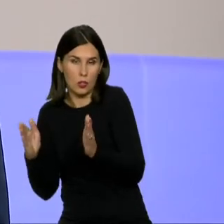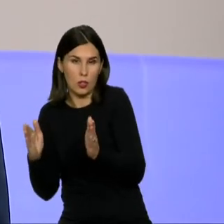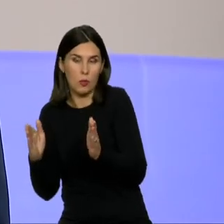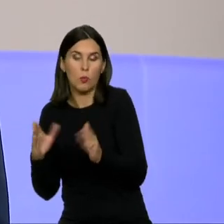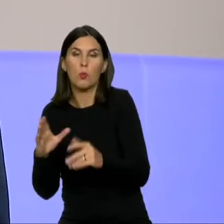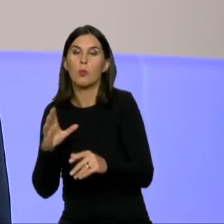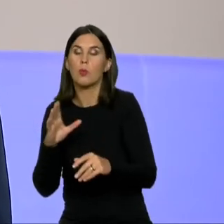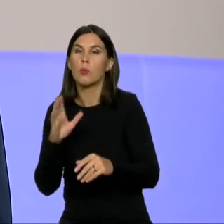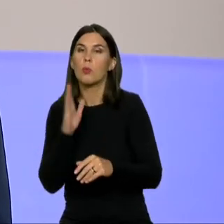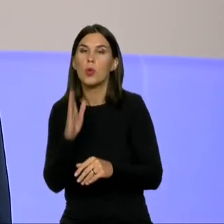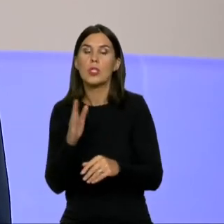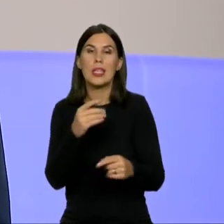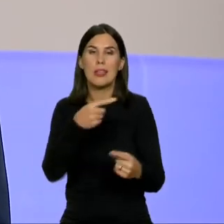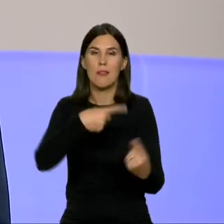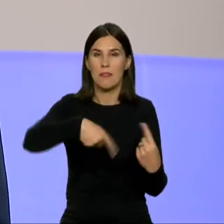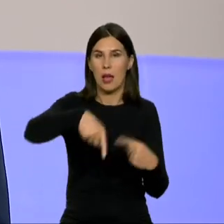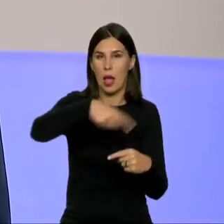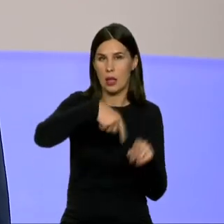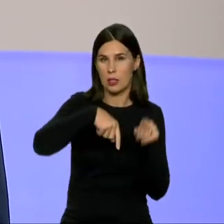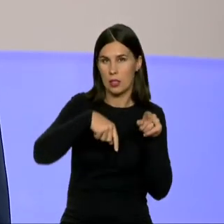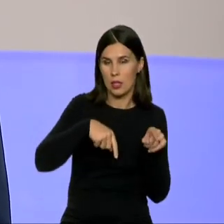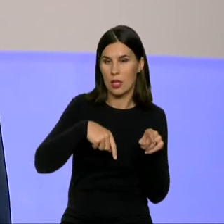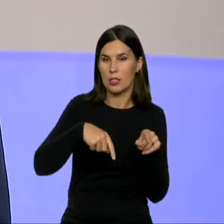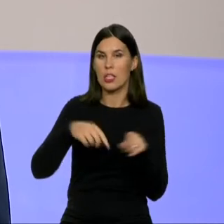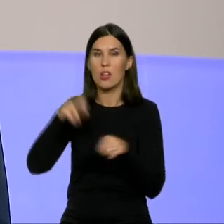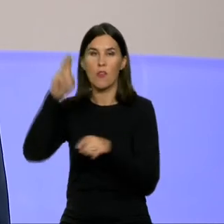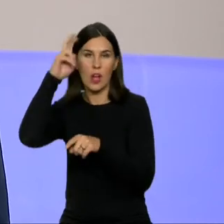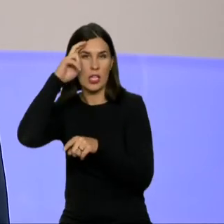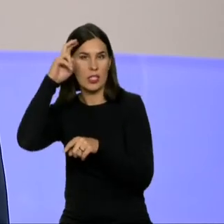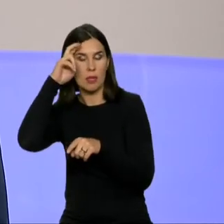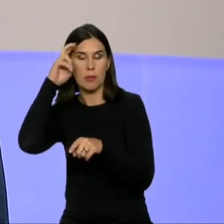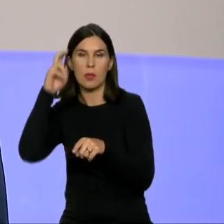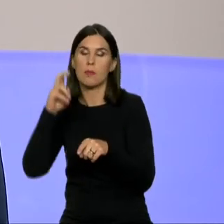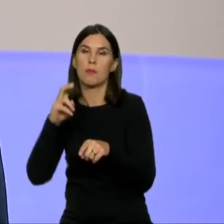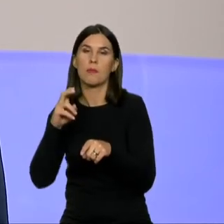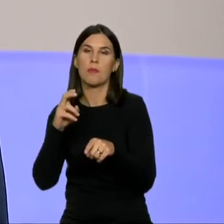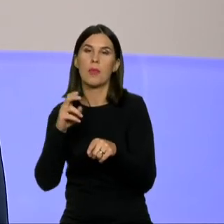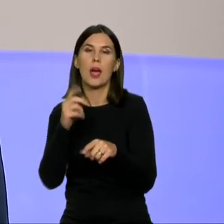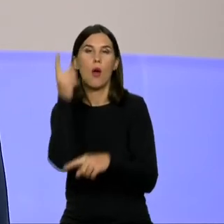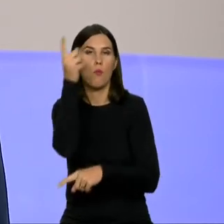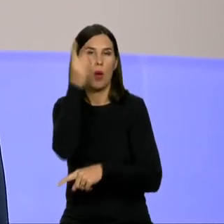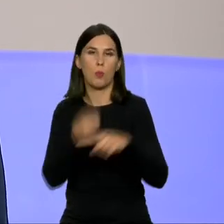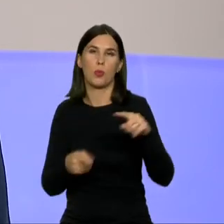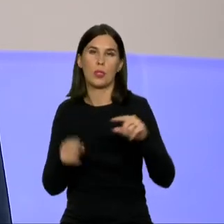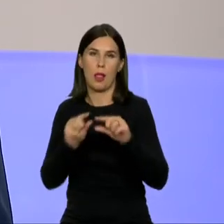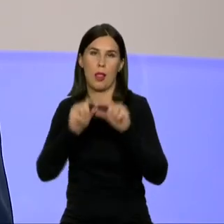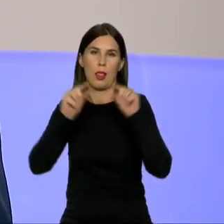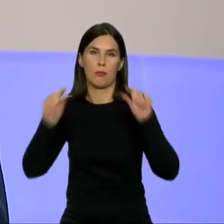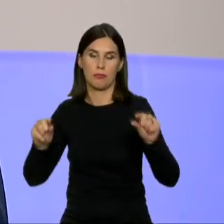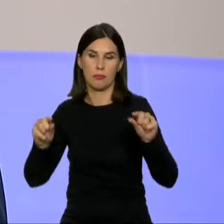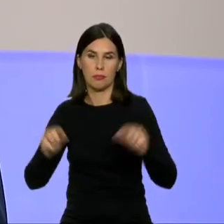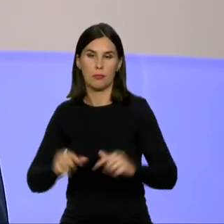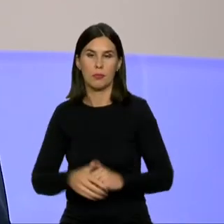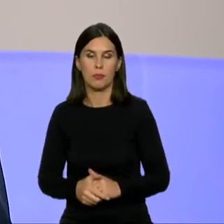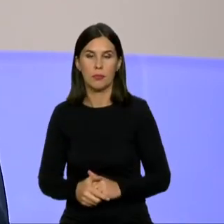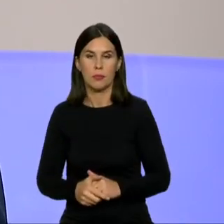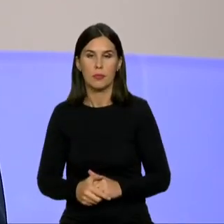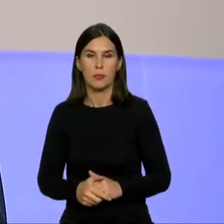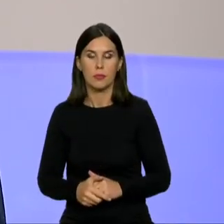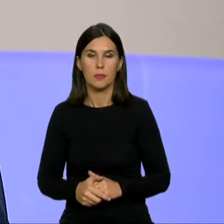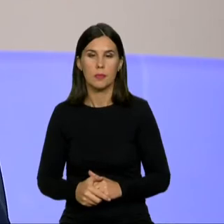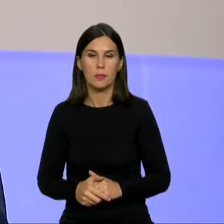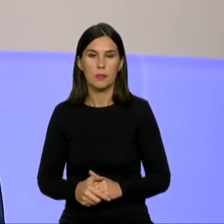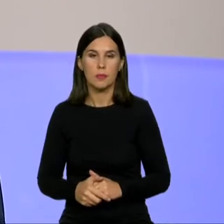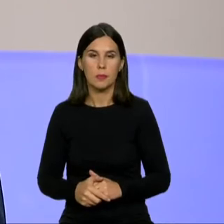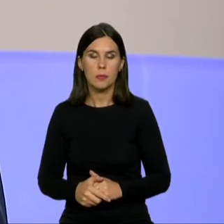tarp verslo ir tarp valstybės pusė per pusė. Ir iš tikrųjų, tai didelė dalimi padės